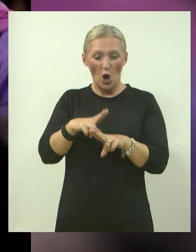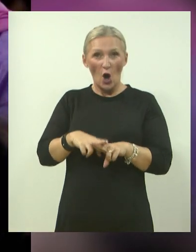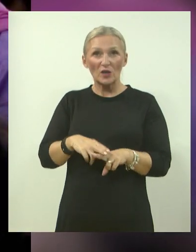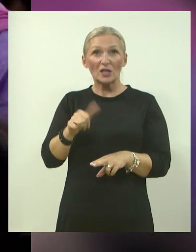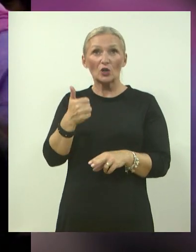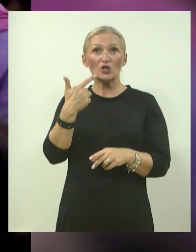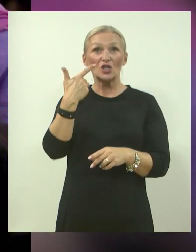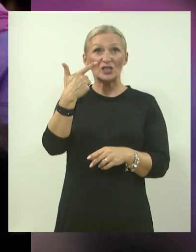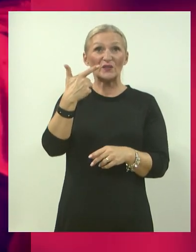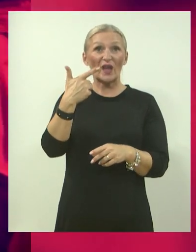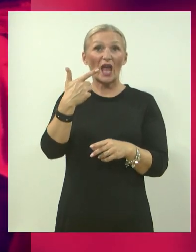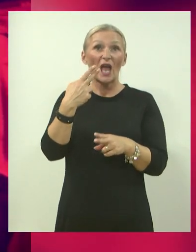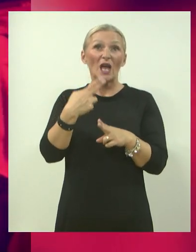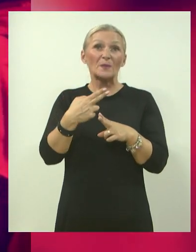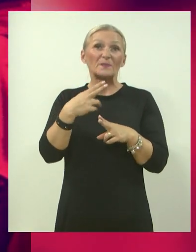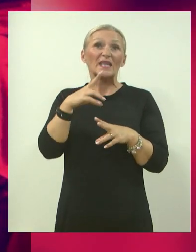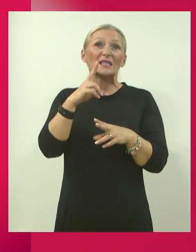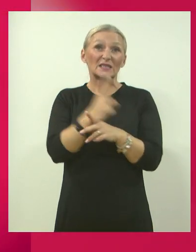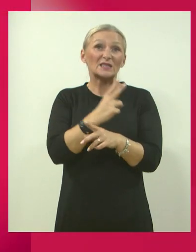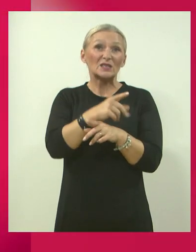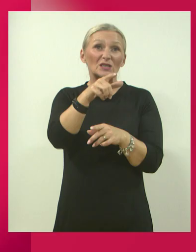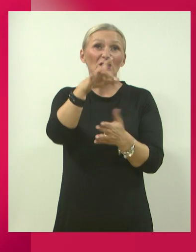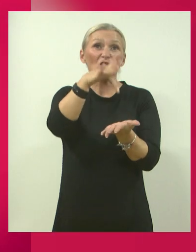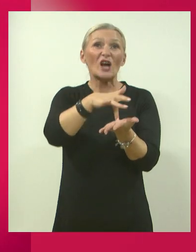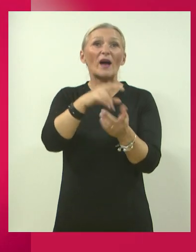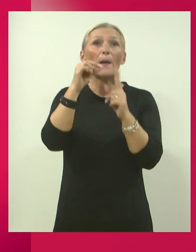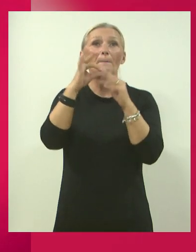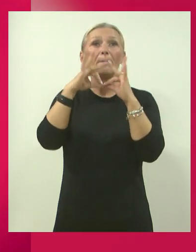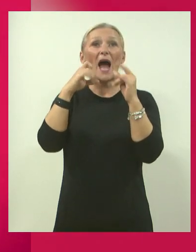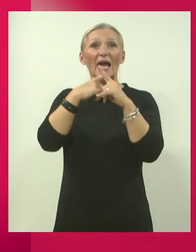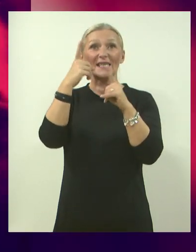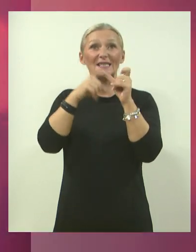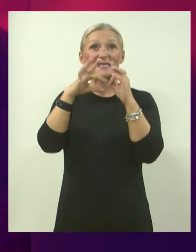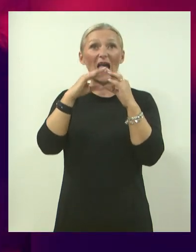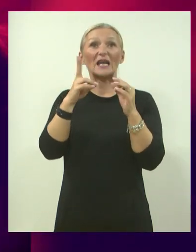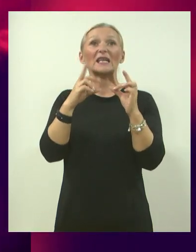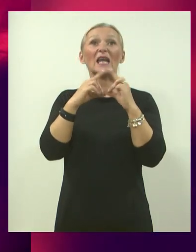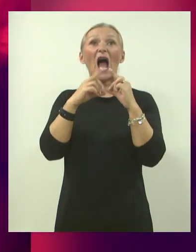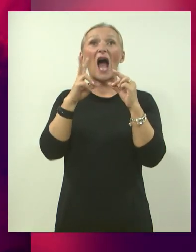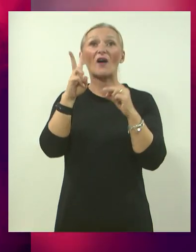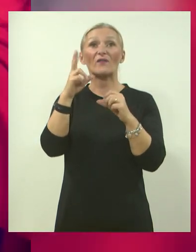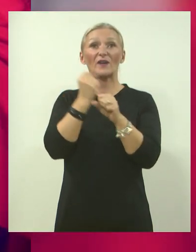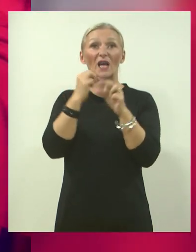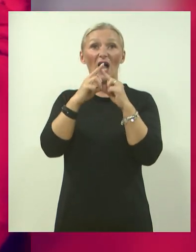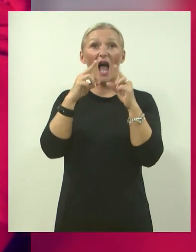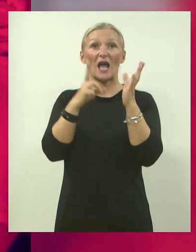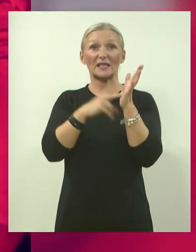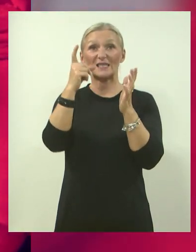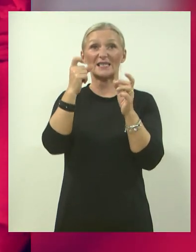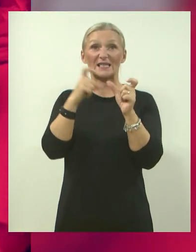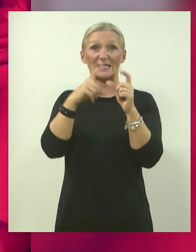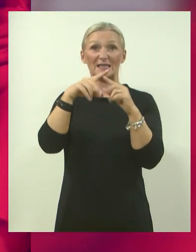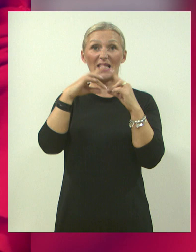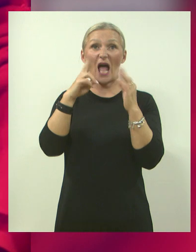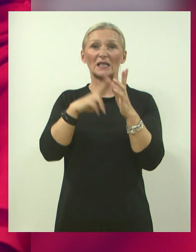polioendemične zemlje. To su Pakistan i Afganistan. I jako je teško dopremiti